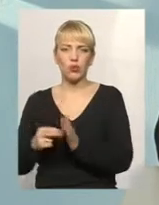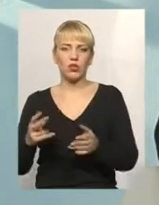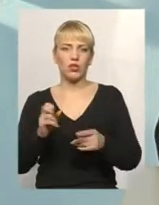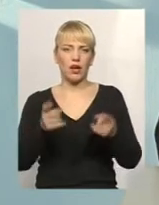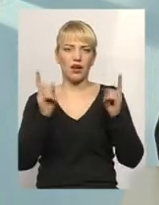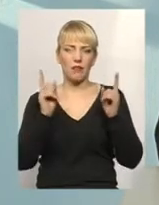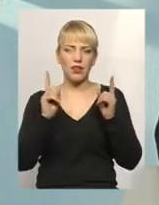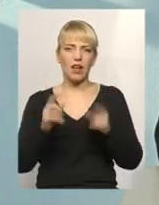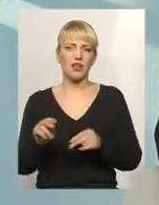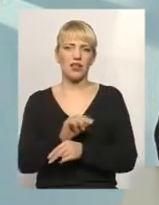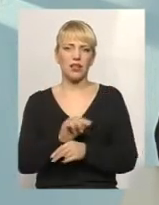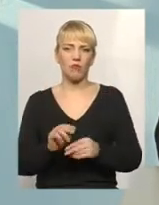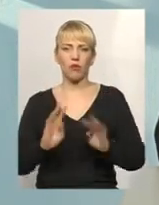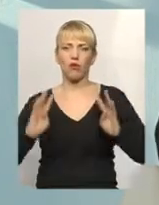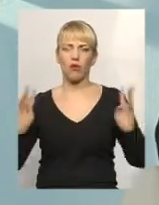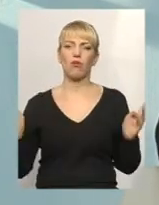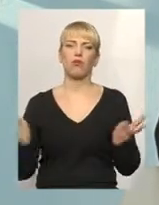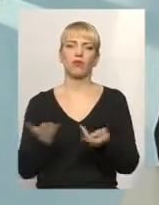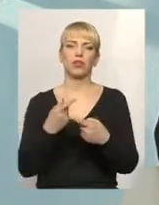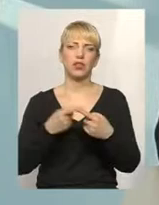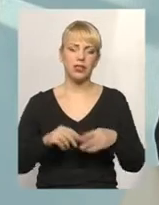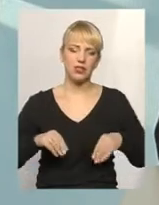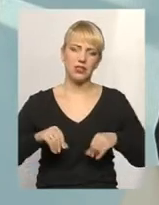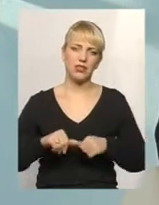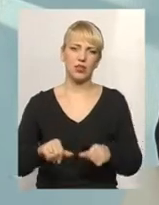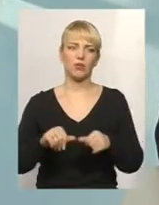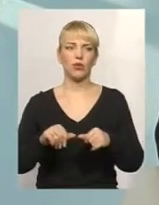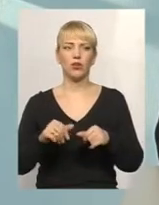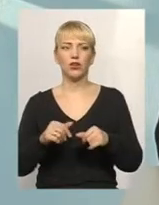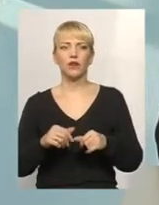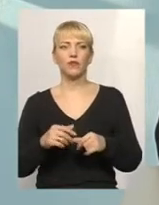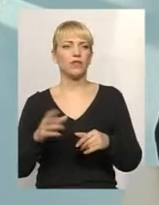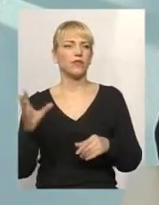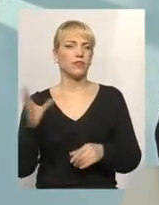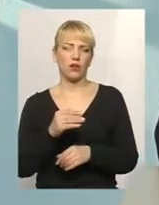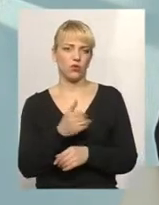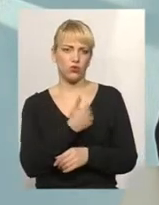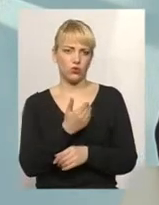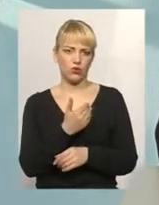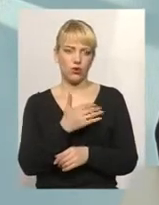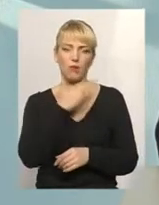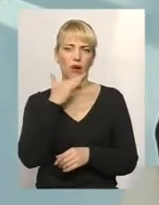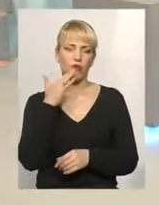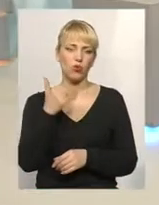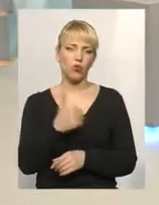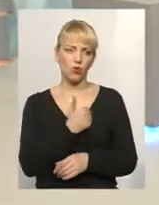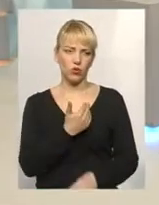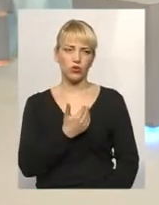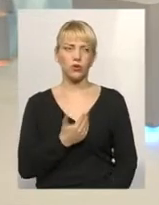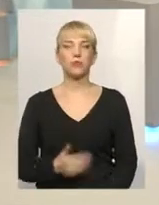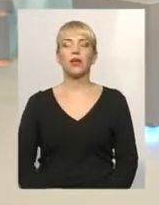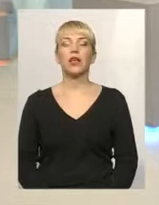прибудинкової, огородити її, земельну ділянку. Ну, хочуть багато, але ми Чи